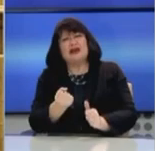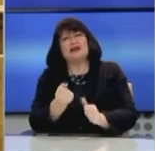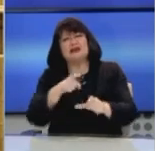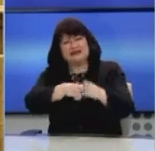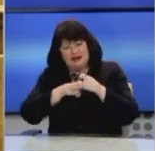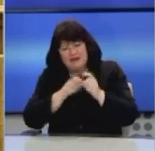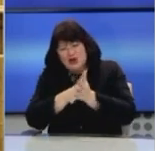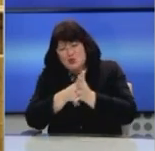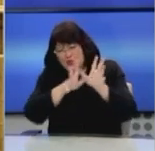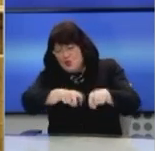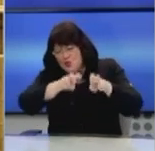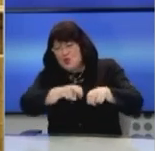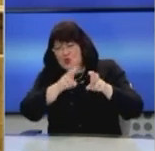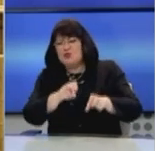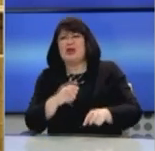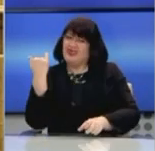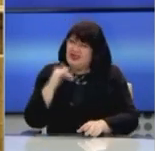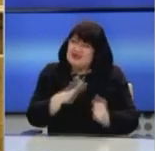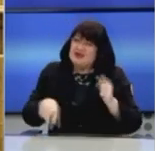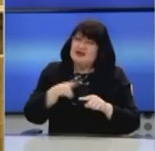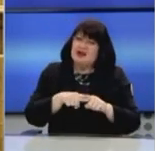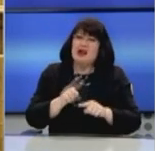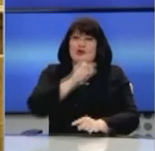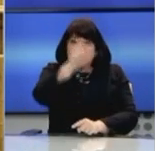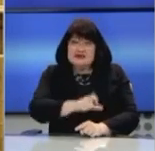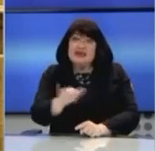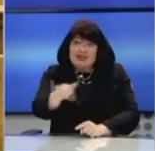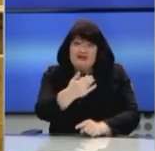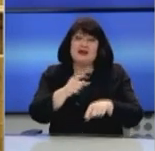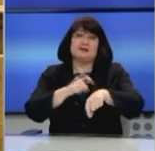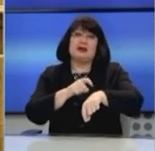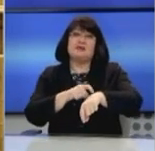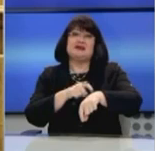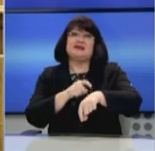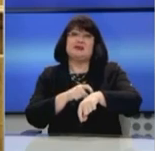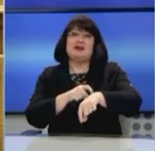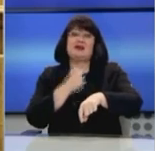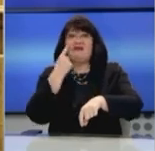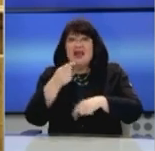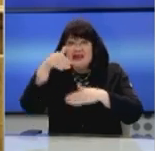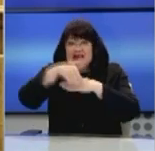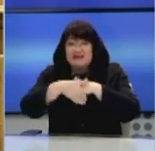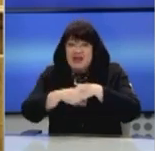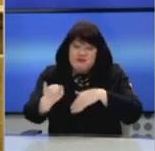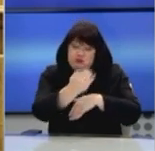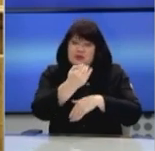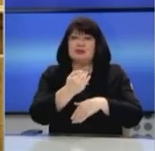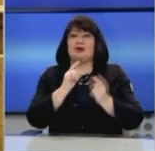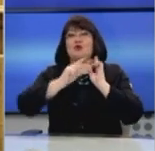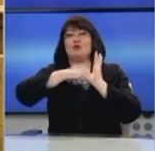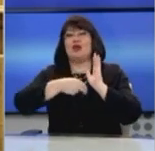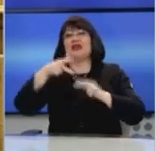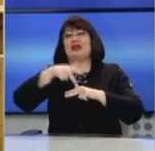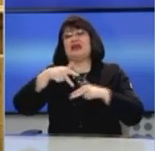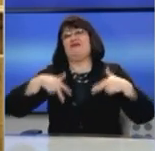αρπακτικών ταμείων. Αλλά δεν μπορείτε να θυσιάσετε τη χώρα. Γιατί και τελικά εσείς θα φύγετε. Και θα φύγετε βράδυ όπως φαίνεται. Άλλη μια μνημονία και